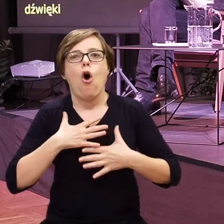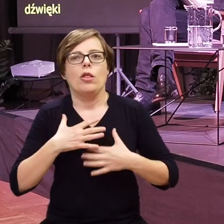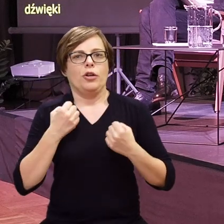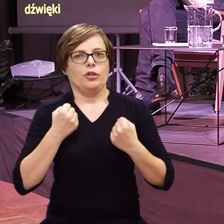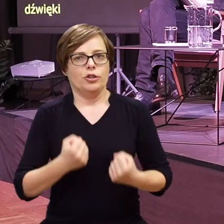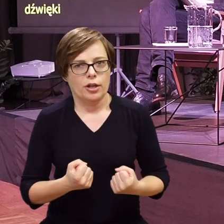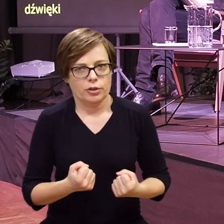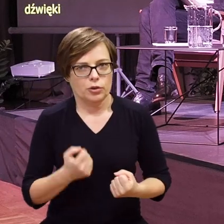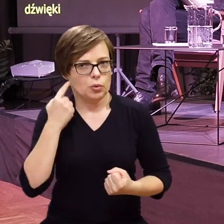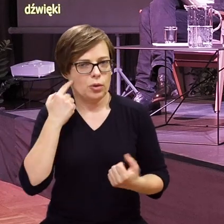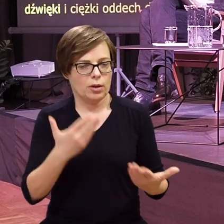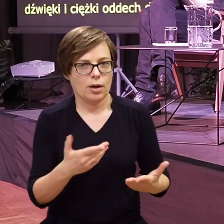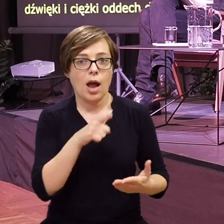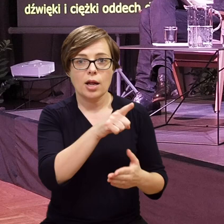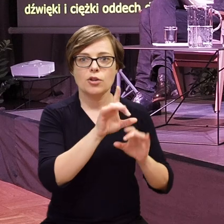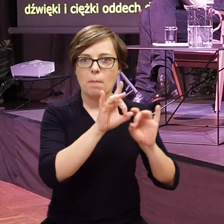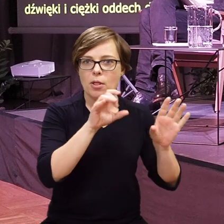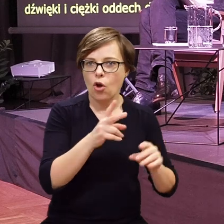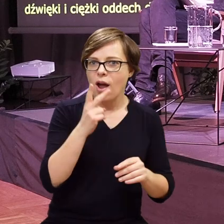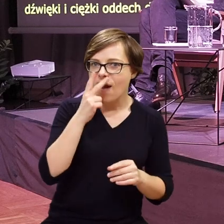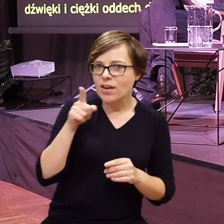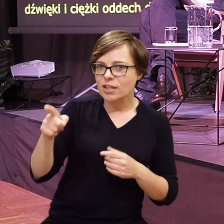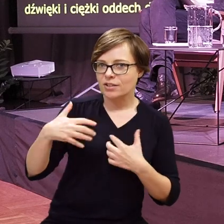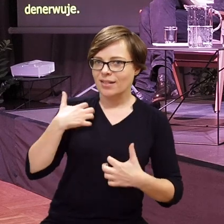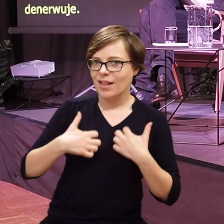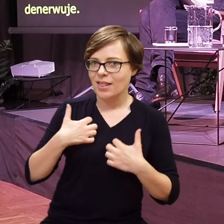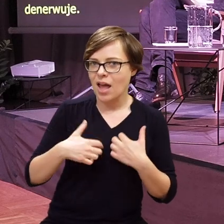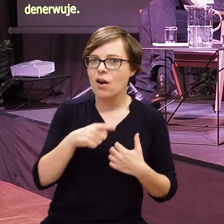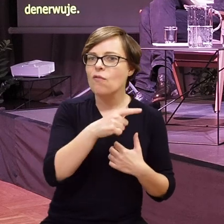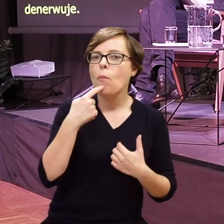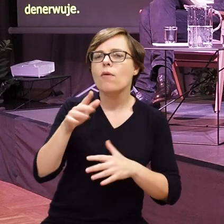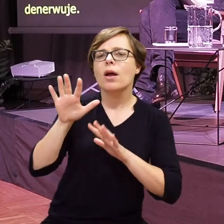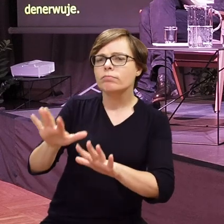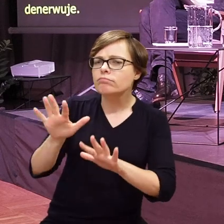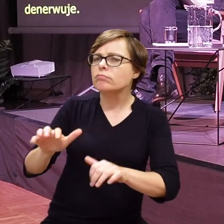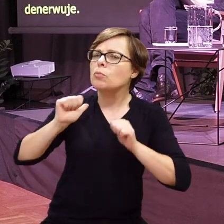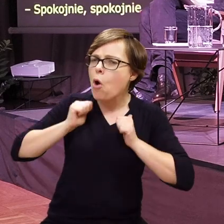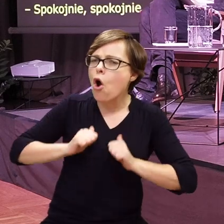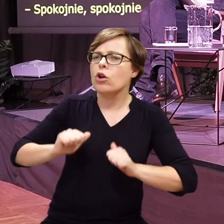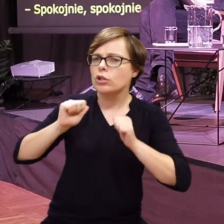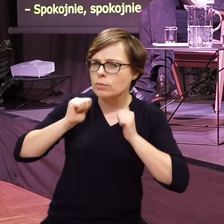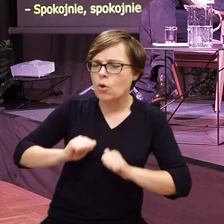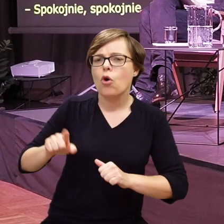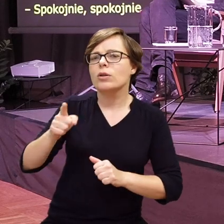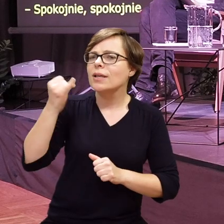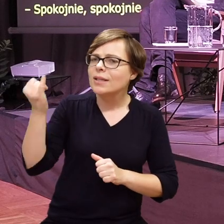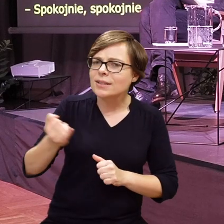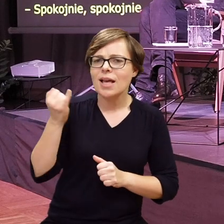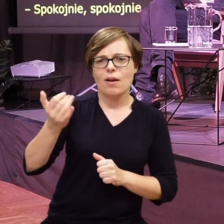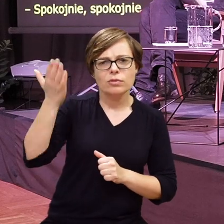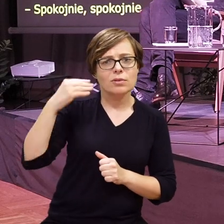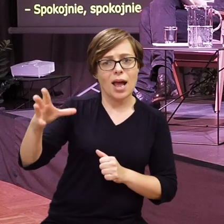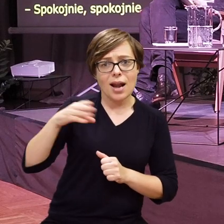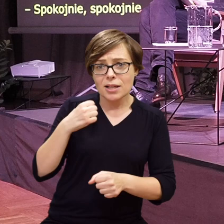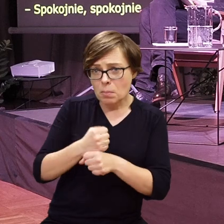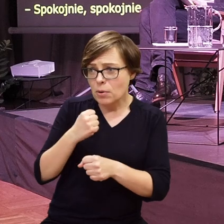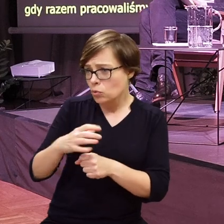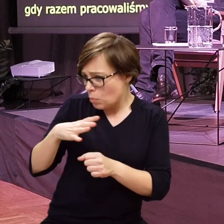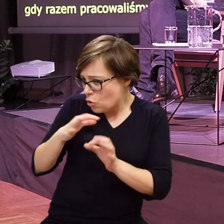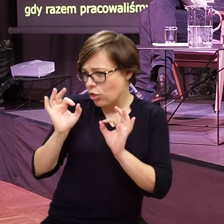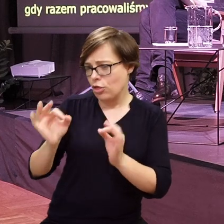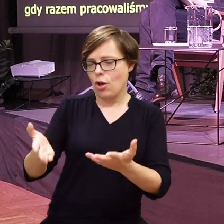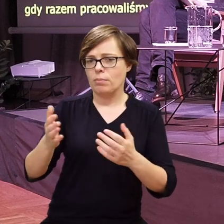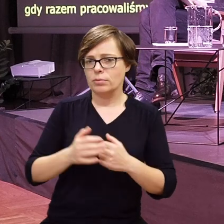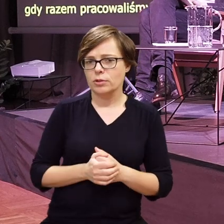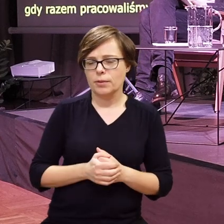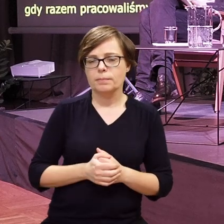oddech dziecka. Pedagożka widzi, że Eryk się denerwuje. Spokojnie, spokojnie, spokojnie. Zawsze, gdy razem pracowaliśmy, było dobrze.